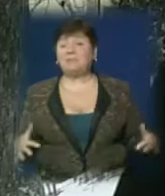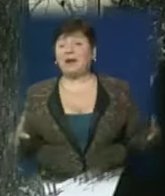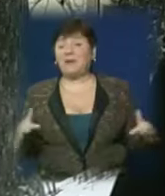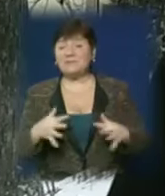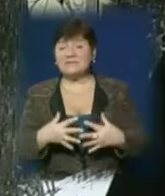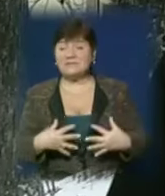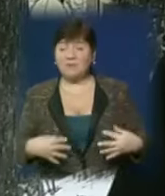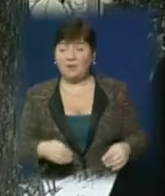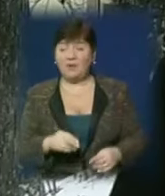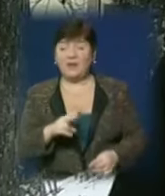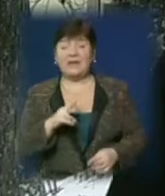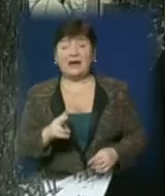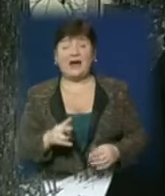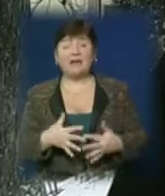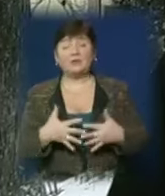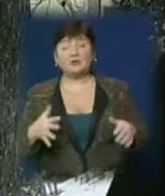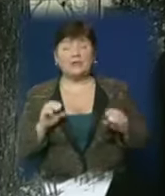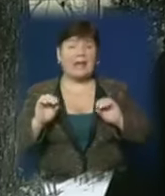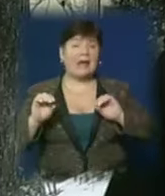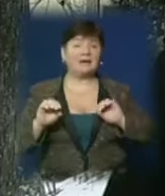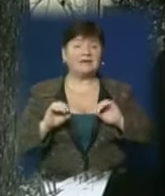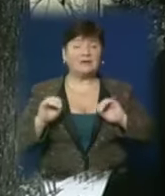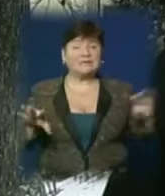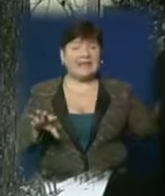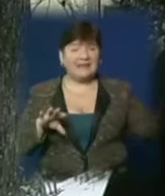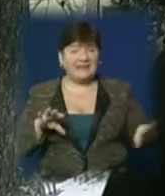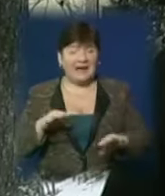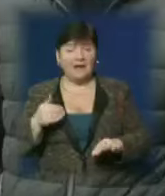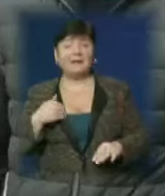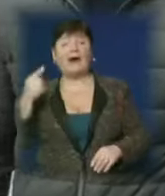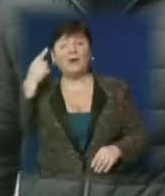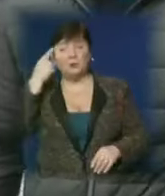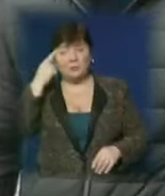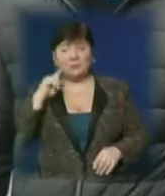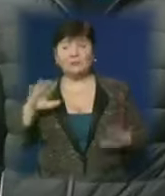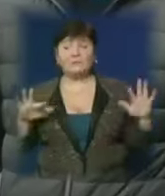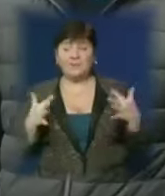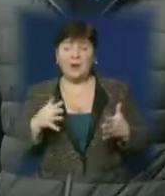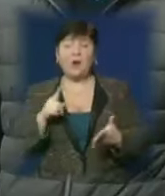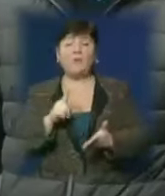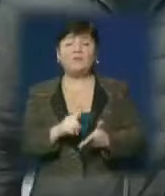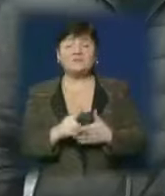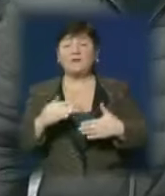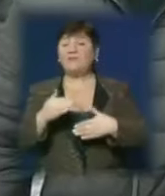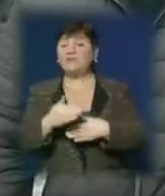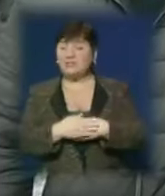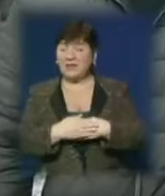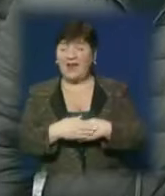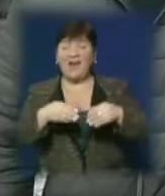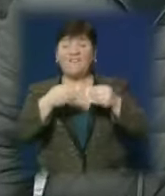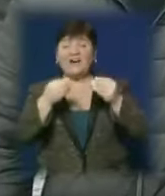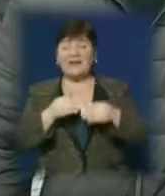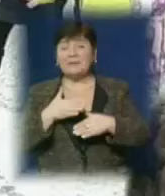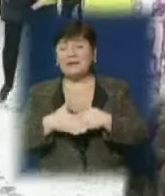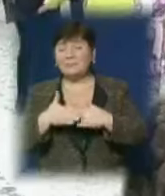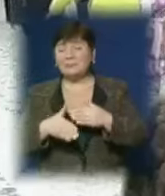сім'єю, хоч зараз наше сім'я трошки розкидано, але я сподіваюся. Це обов'язково має бути вечеря вдома. Вареники, капуста,